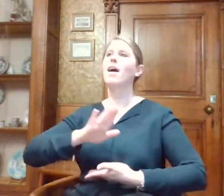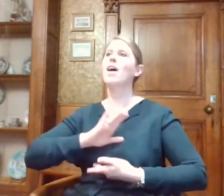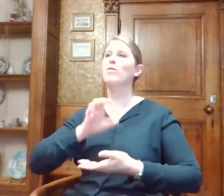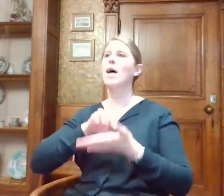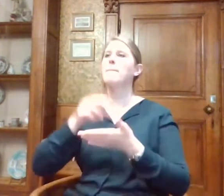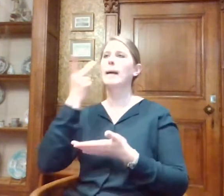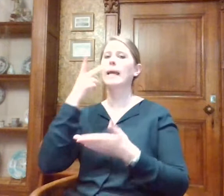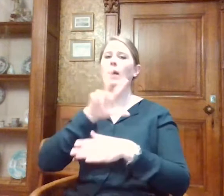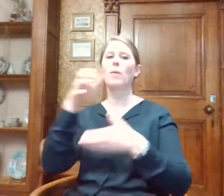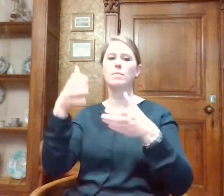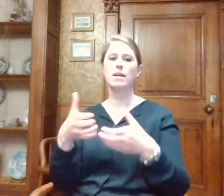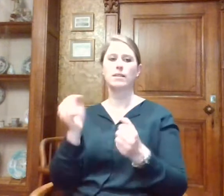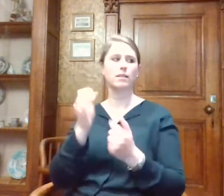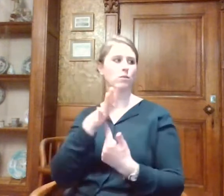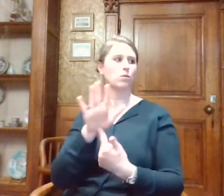Wacht.